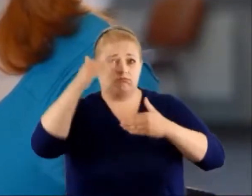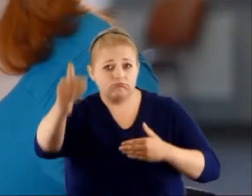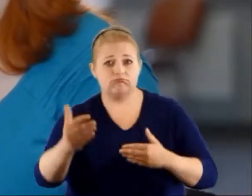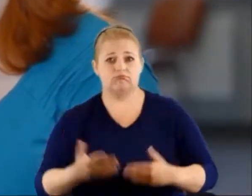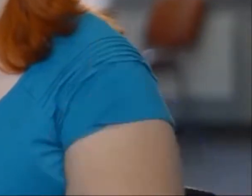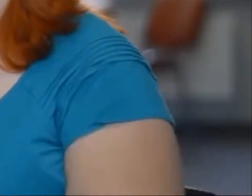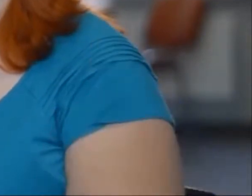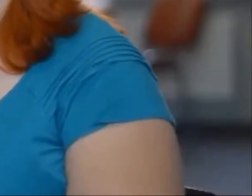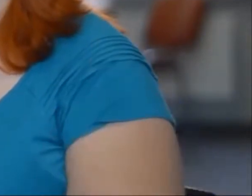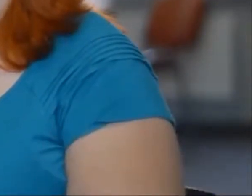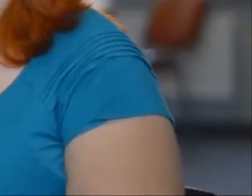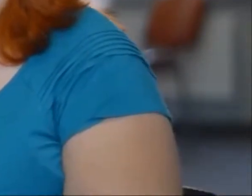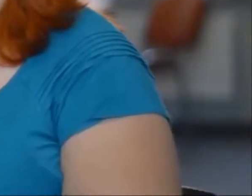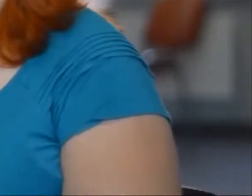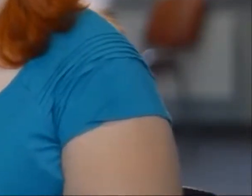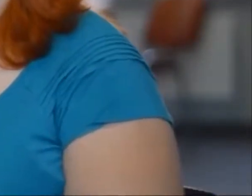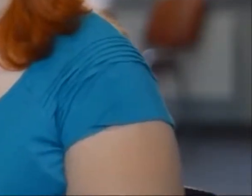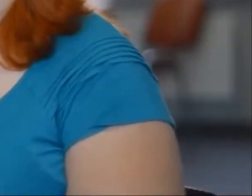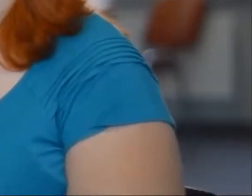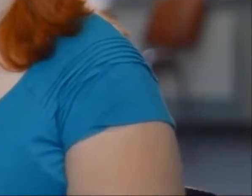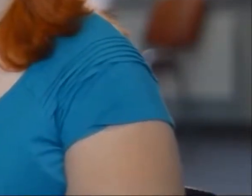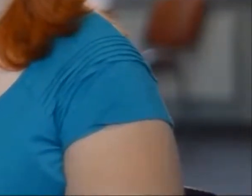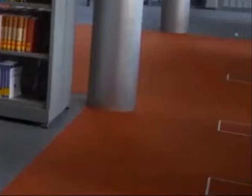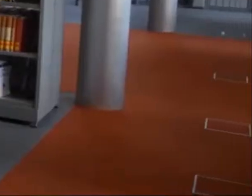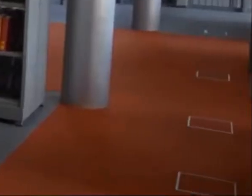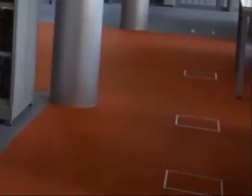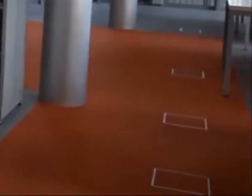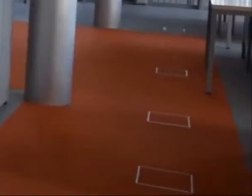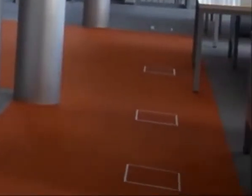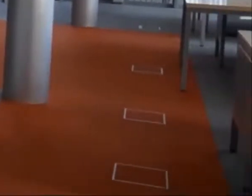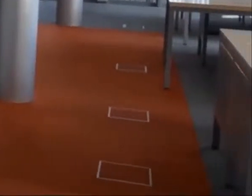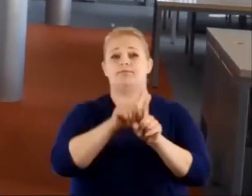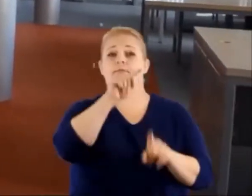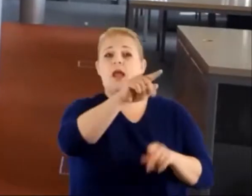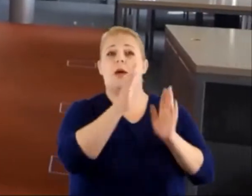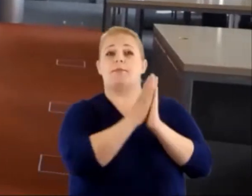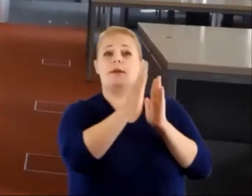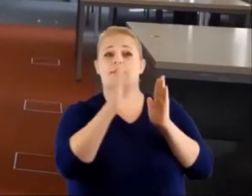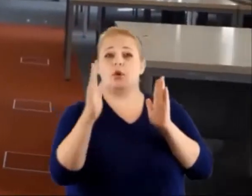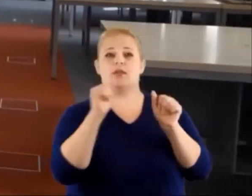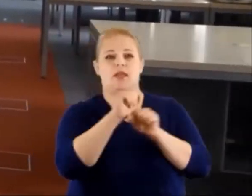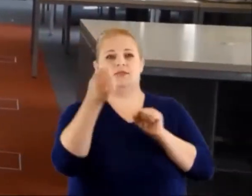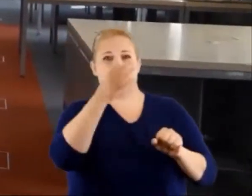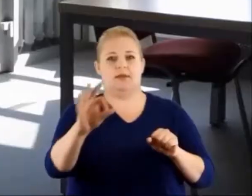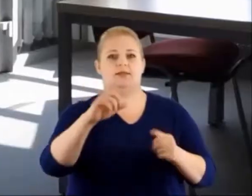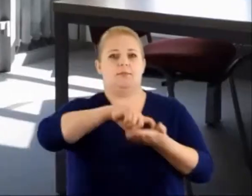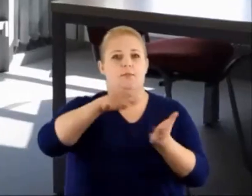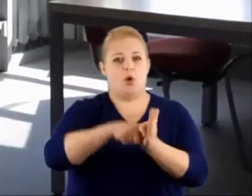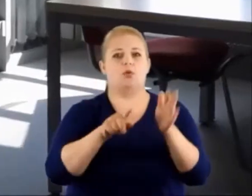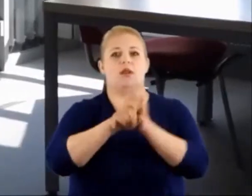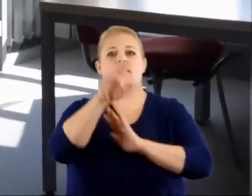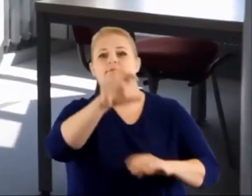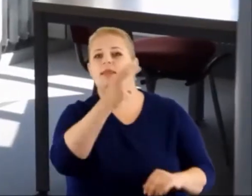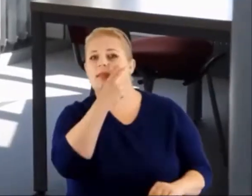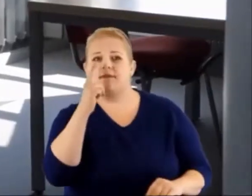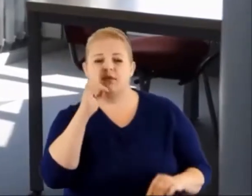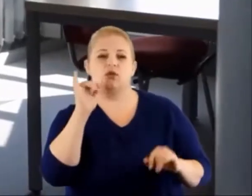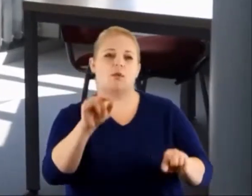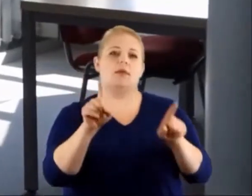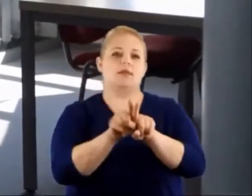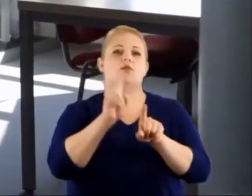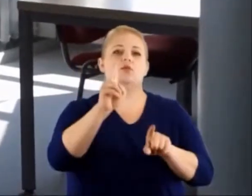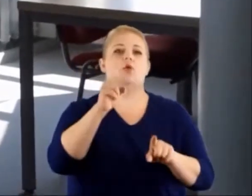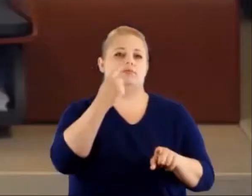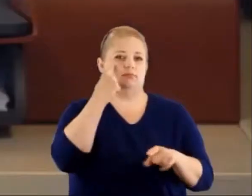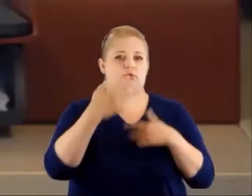ponieważ jestem z innego miasta i Łodzi nie znam. Na końcu rozległej biblioteki powstał specjalny pokój dla niewidomych